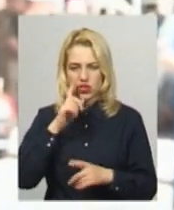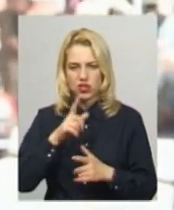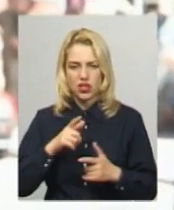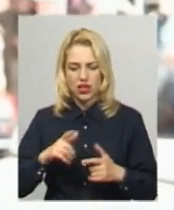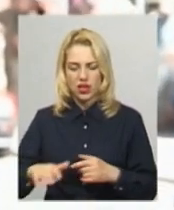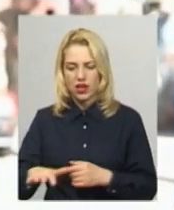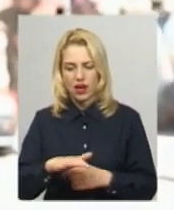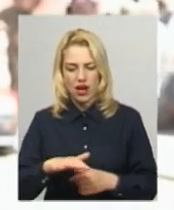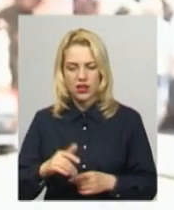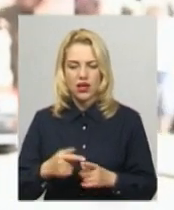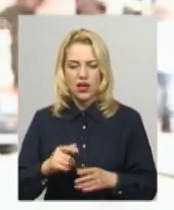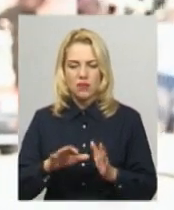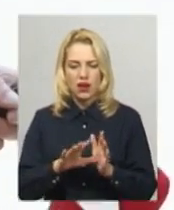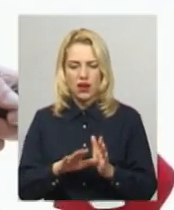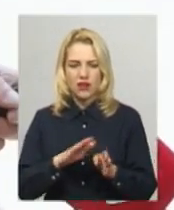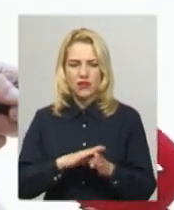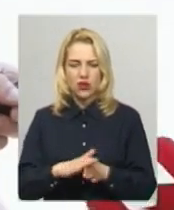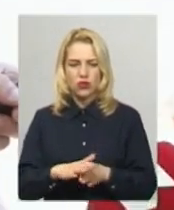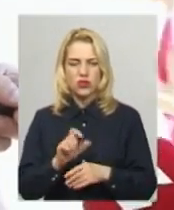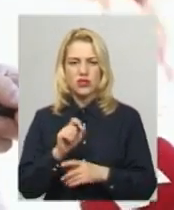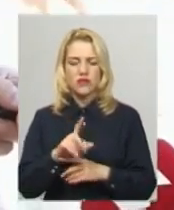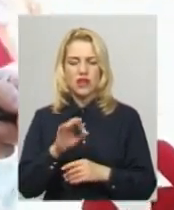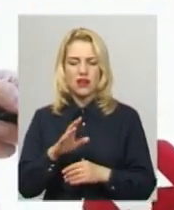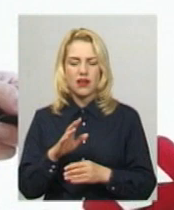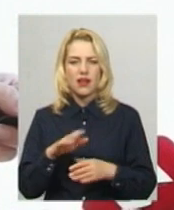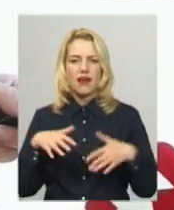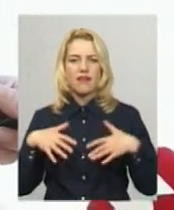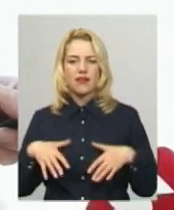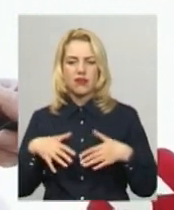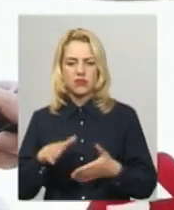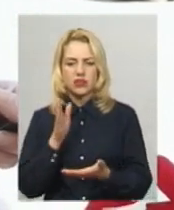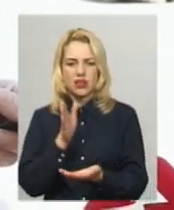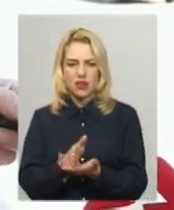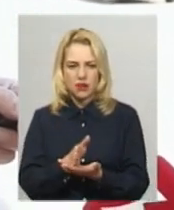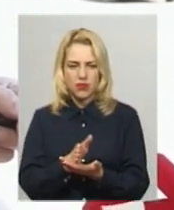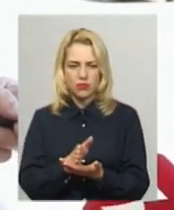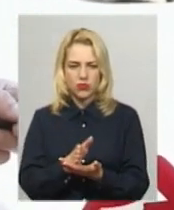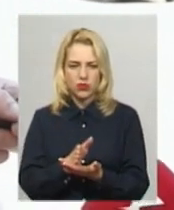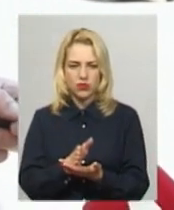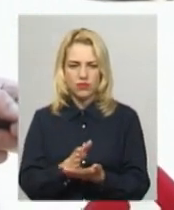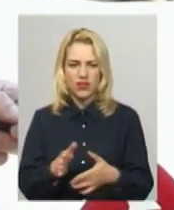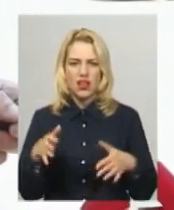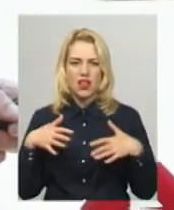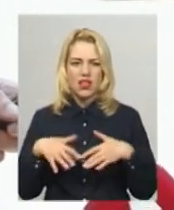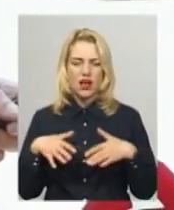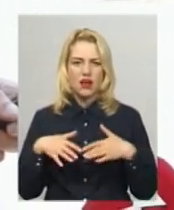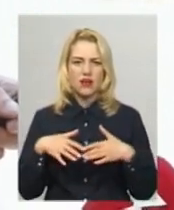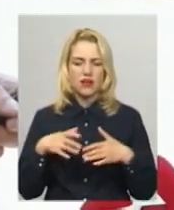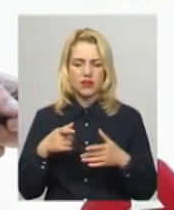завдання на кримському напрямку, Крим, трьохізбіонка, напрямок досить таки